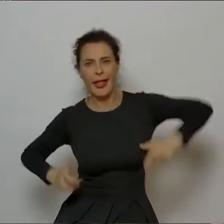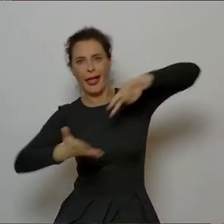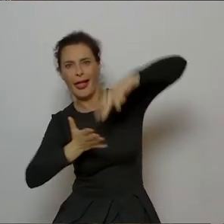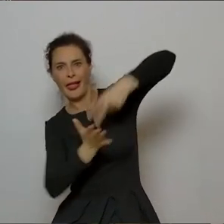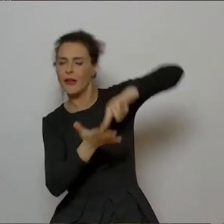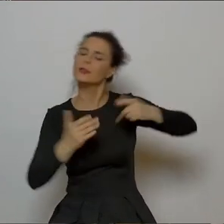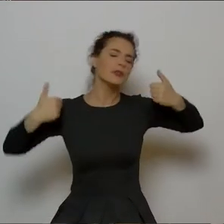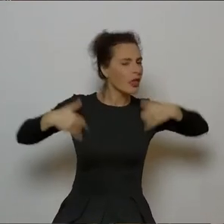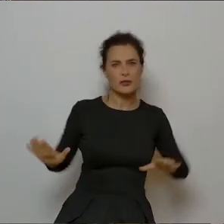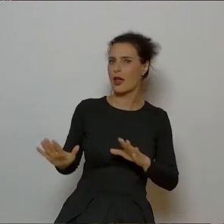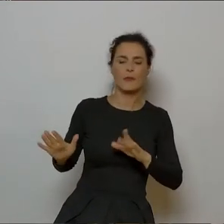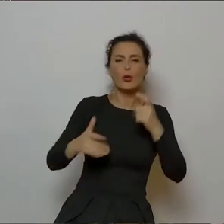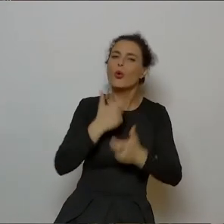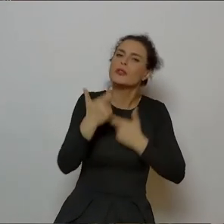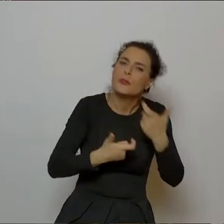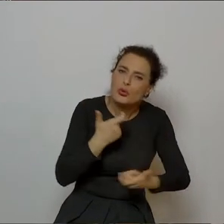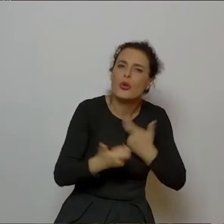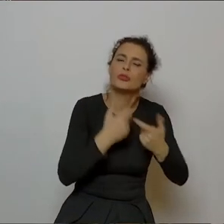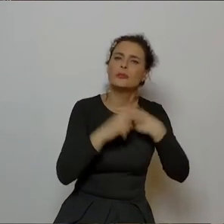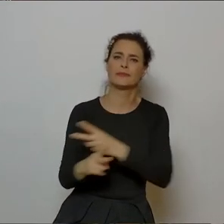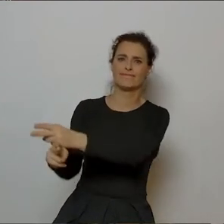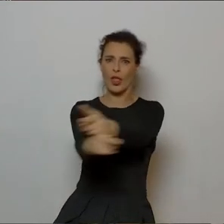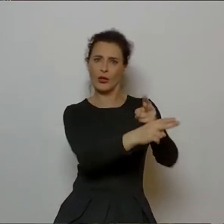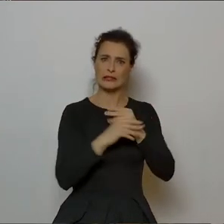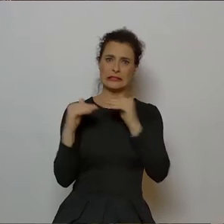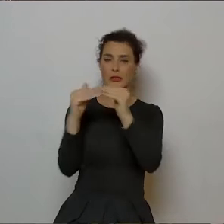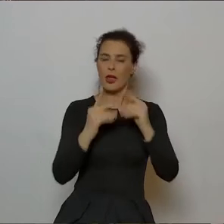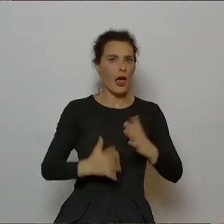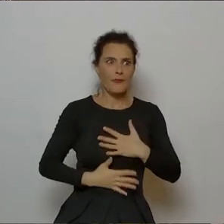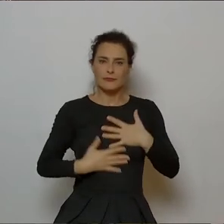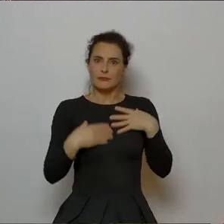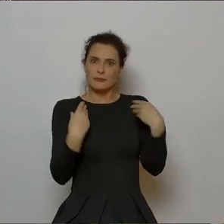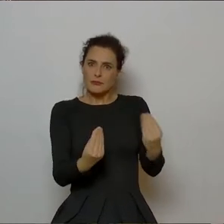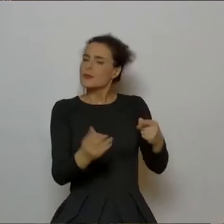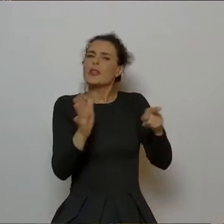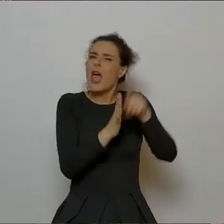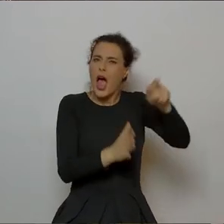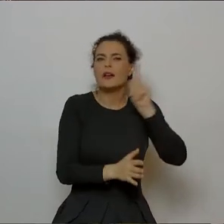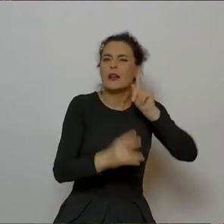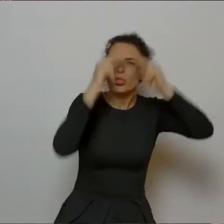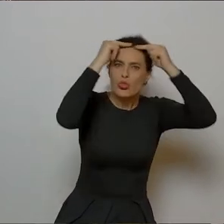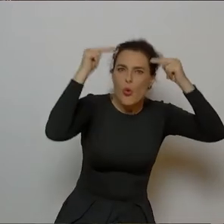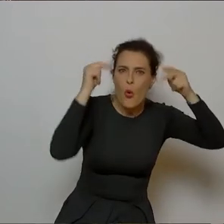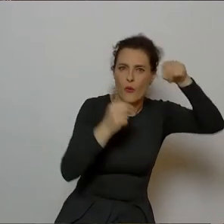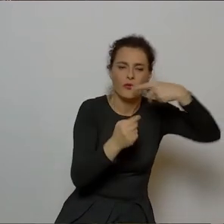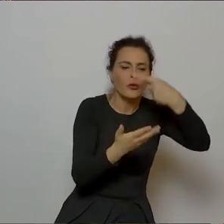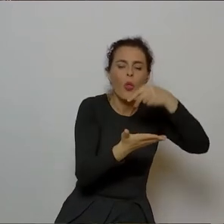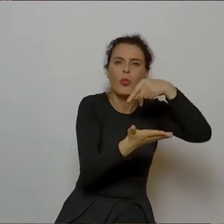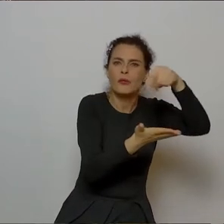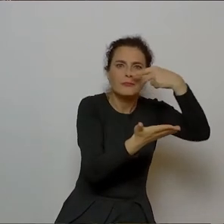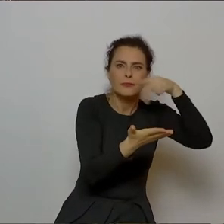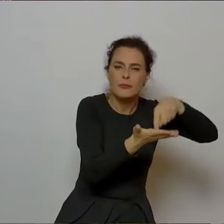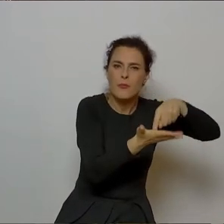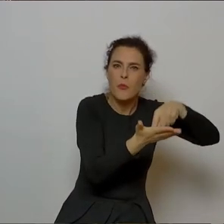na głowie tych dziewczyn, tylko żeby to było uniwersalne. Podziwiam, w jaki sposób Norwid pokazał